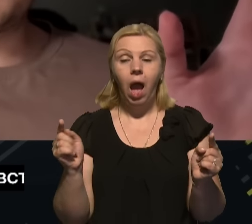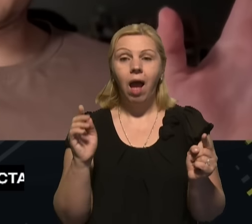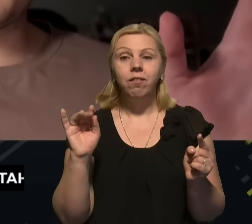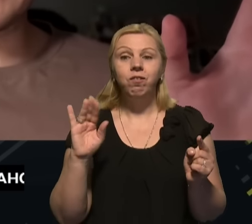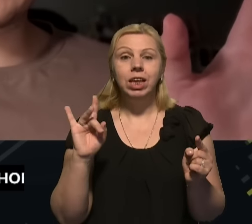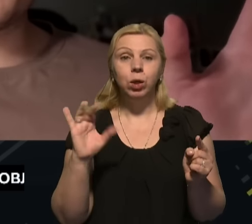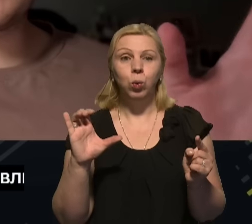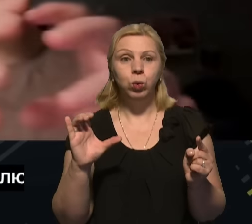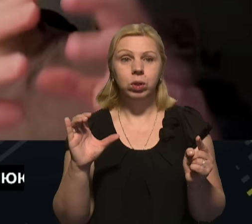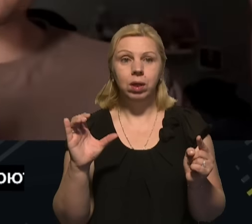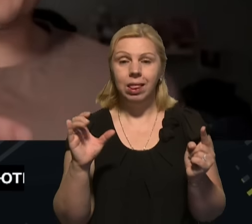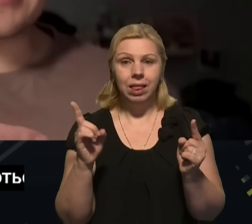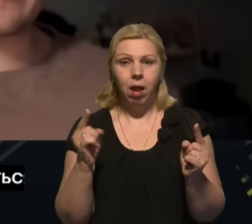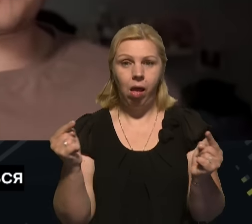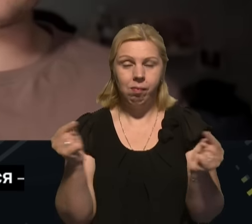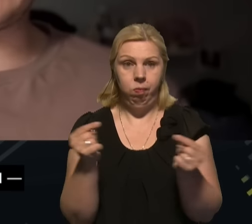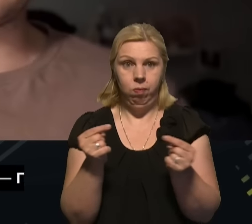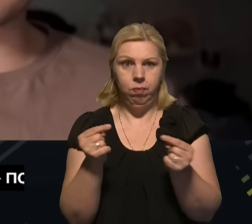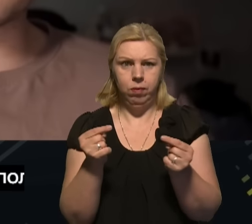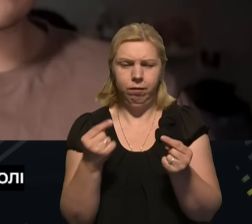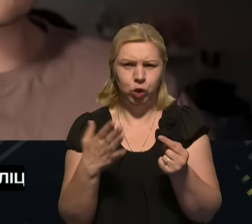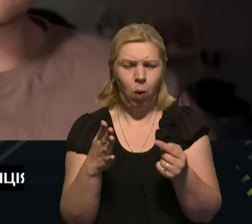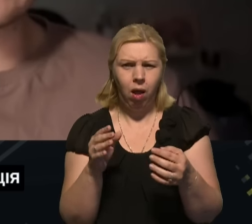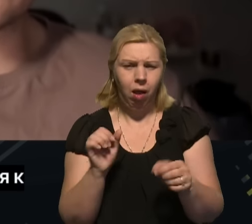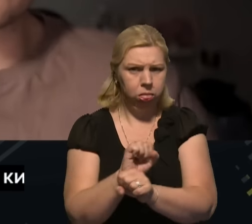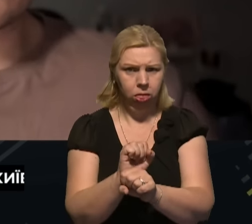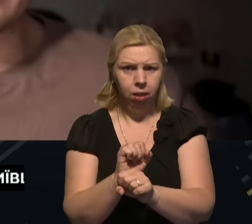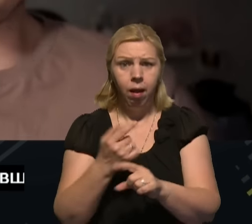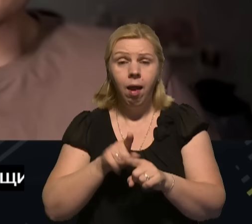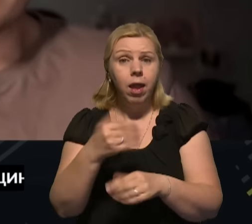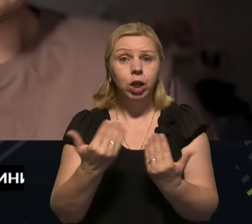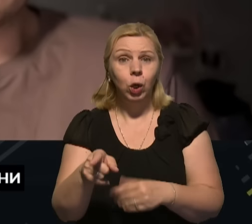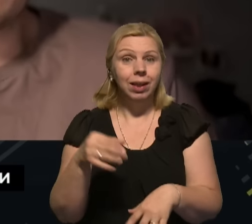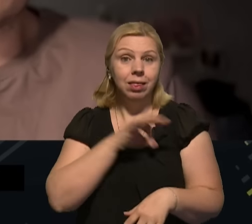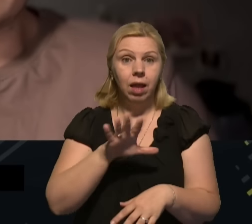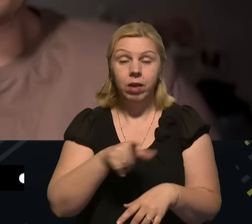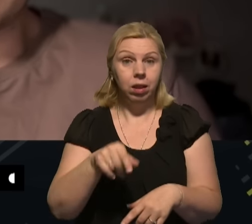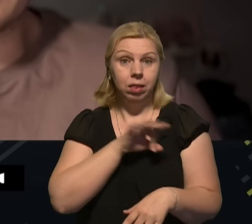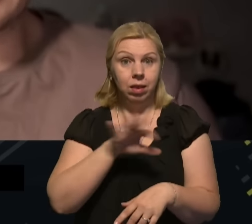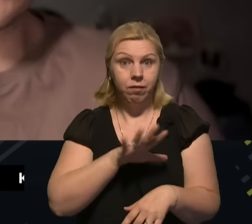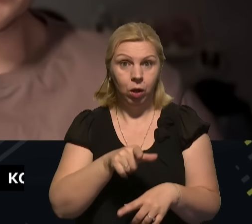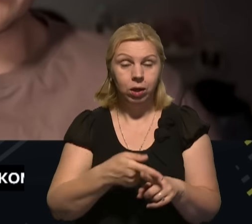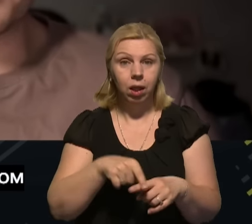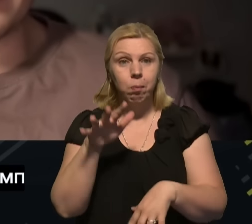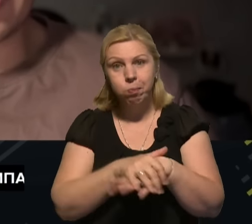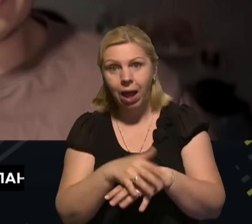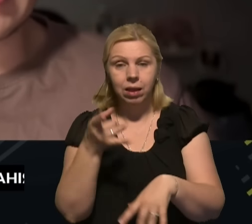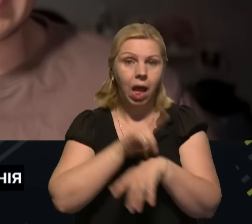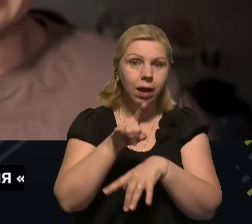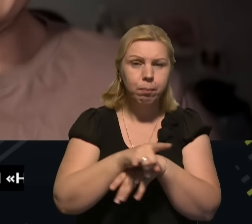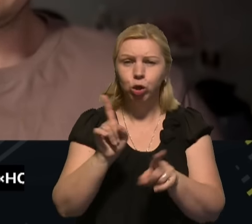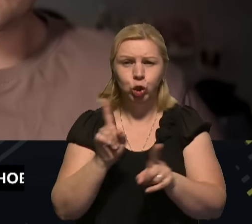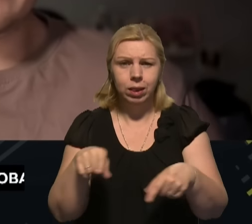Антивірус внес зміни і Windows перестав працювати. Тому, якщо ви не використовували, якщо ви не банк, аеропорт,